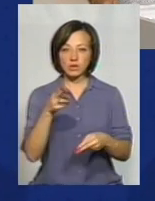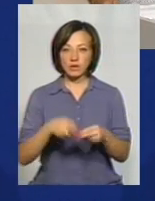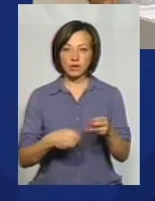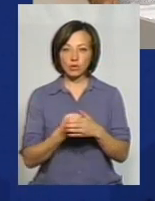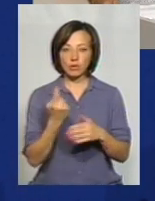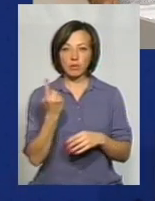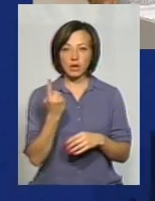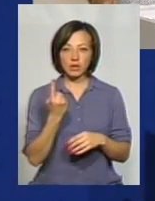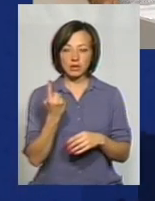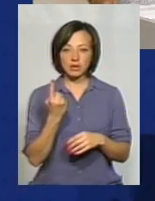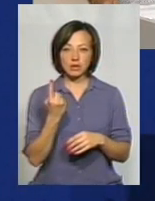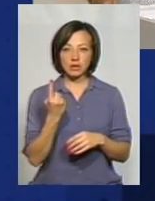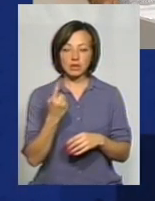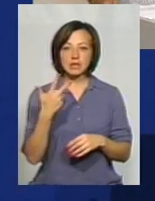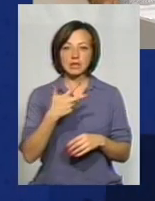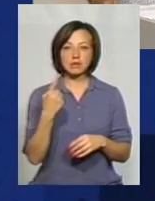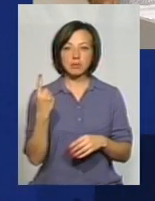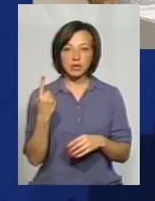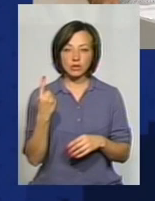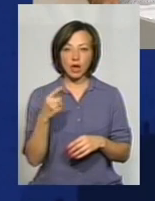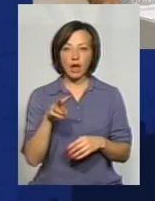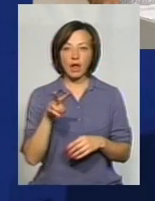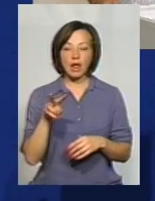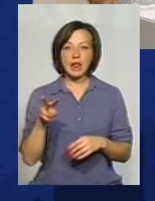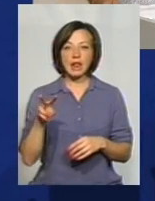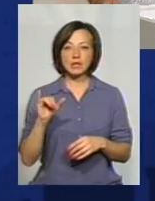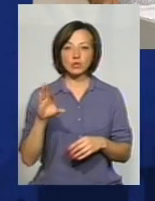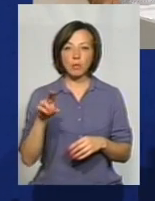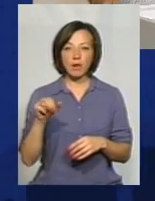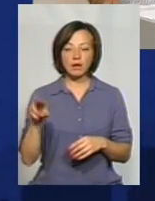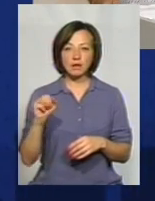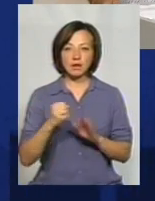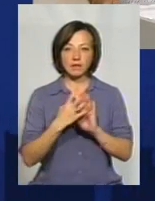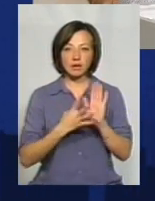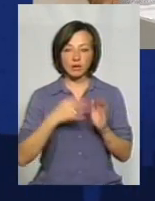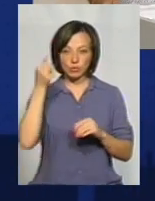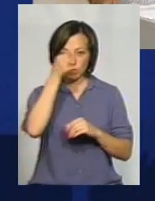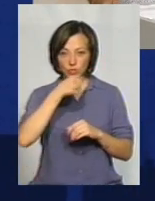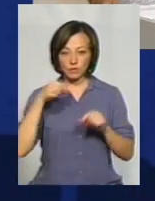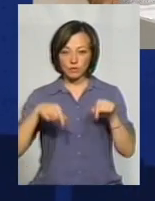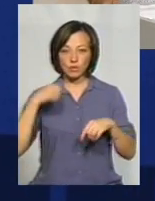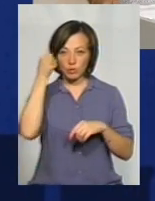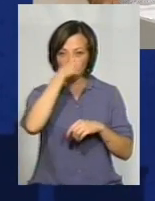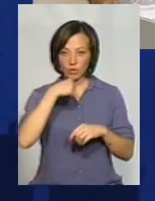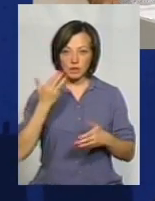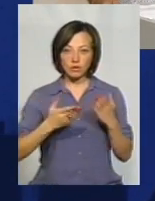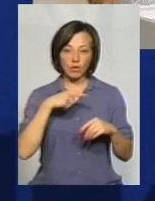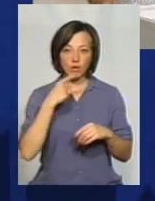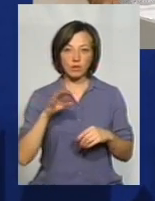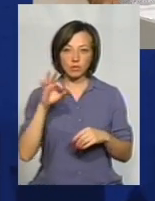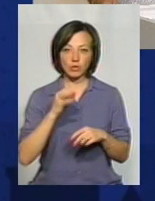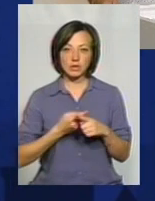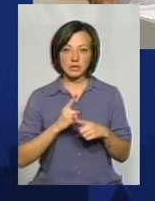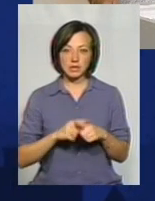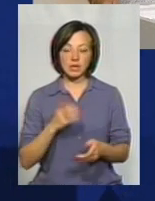31 листопада 2019 року. В цьому році, якщо говорити про неї,